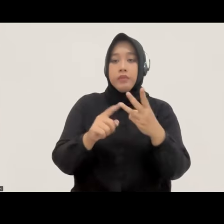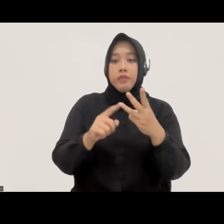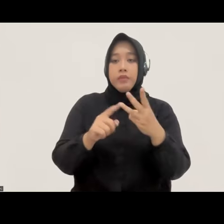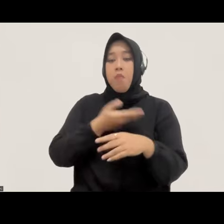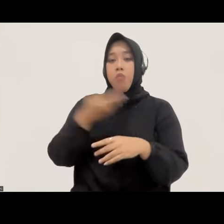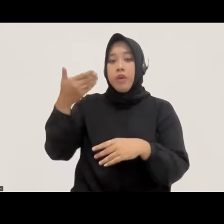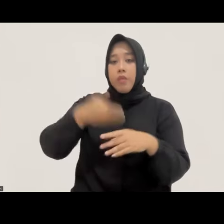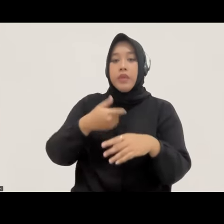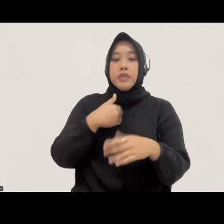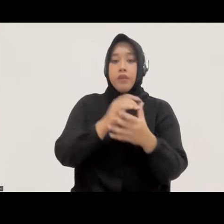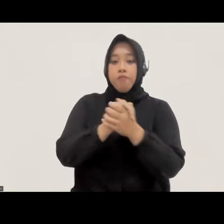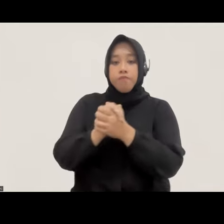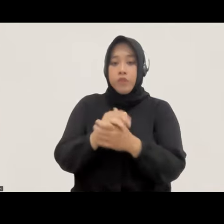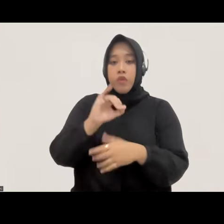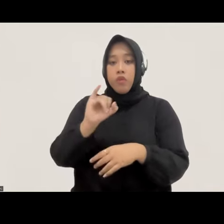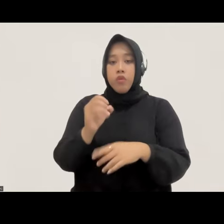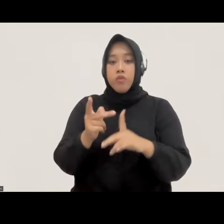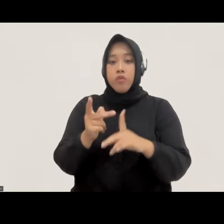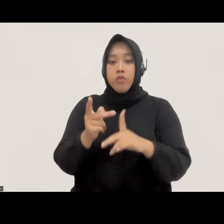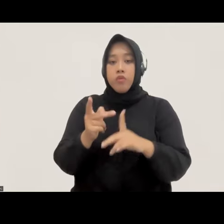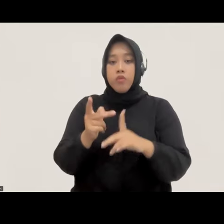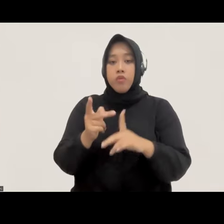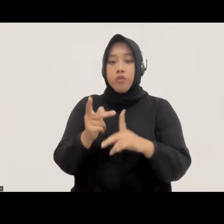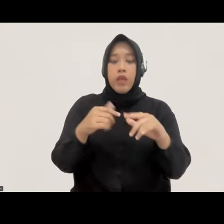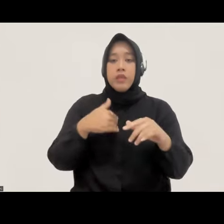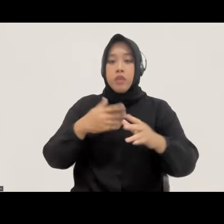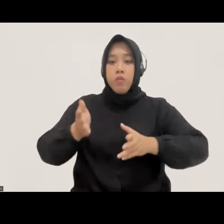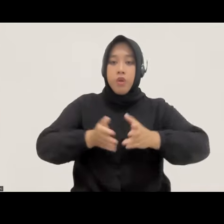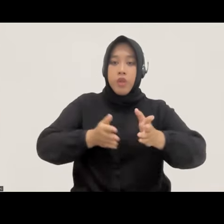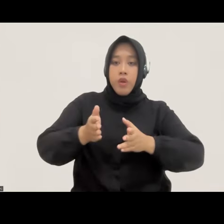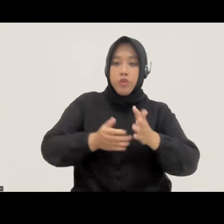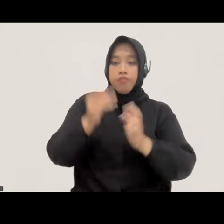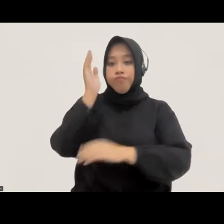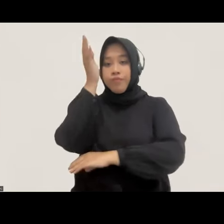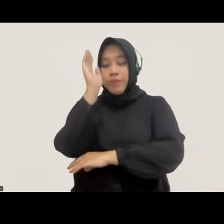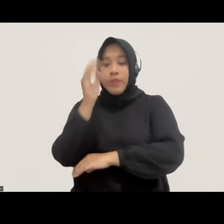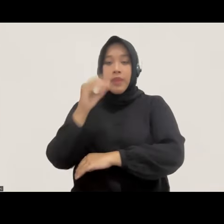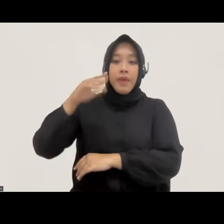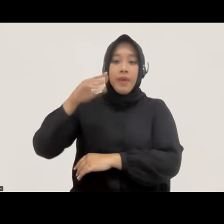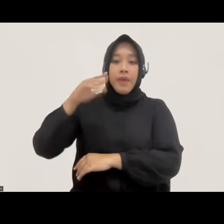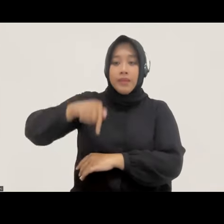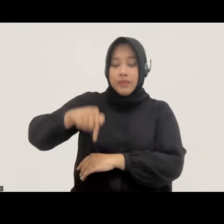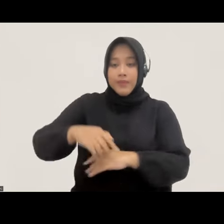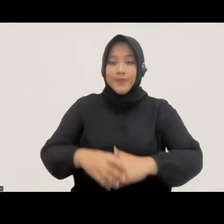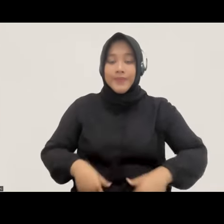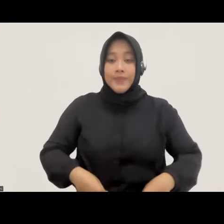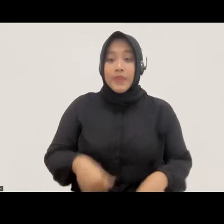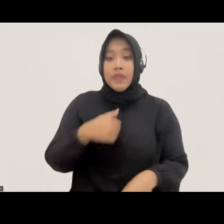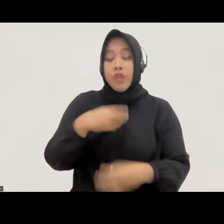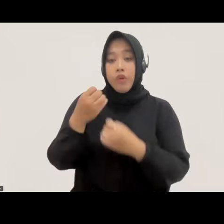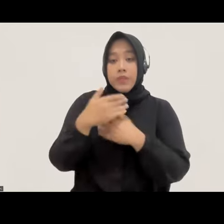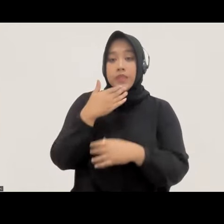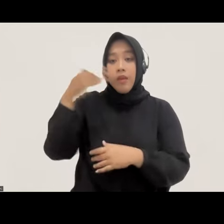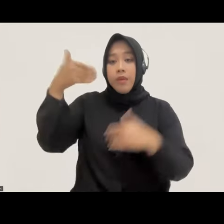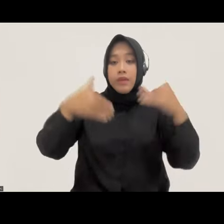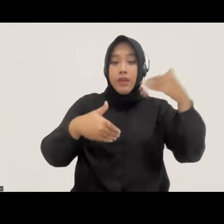Johana Purba, saya peneliti dari ICJR yang akan menjadi moderator pada webinar kita pada pagi hari ini. Saya ucapkan selamat datang